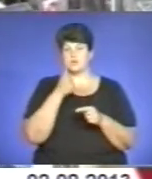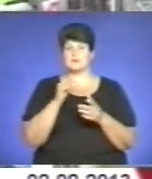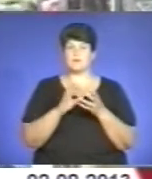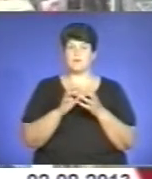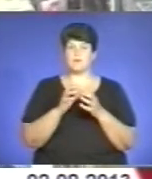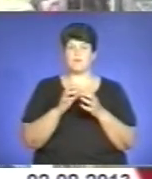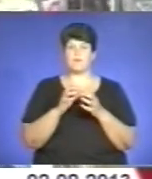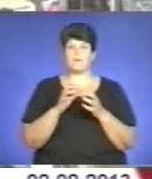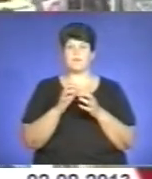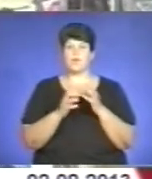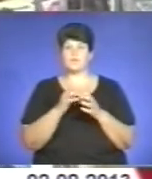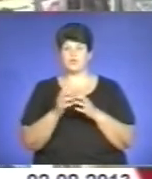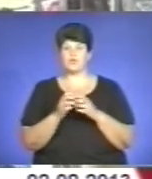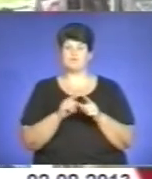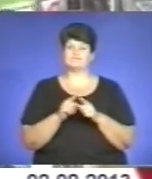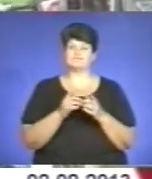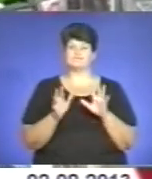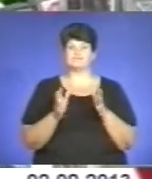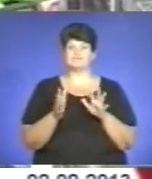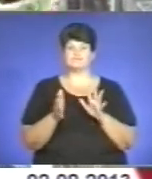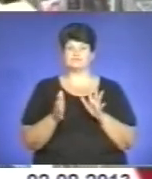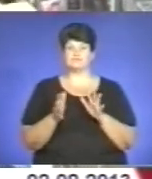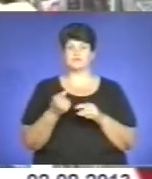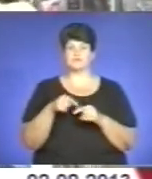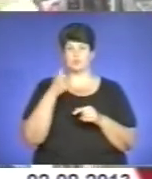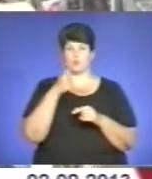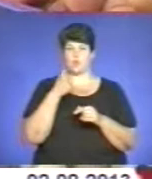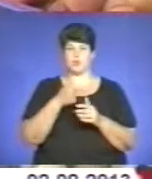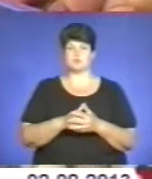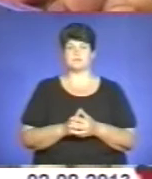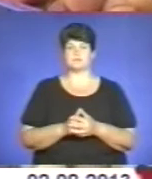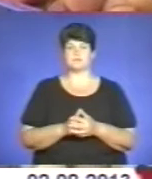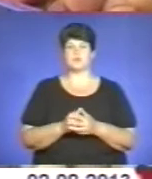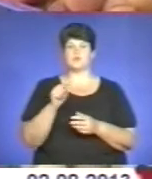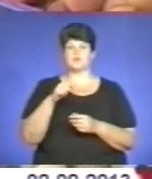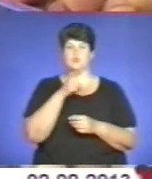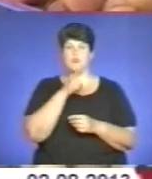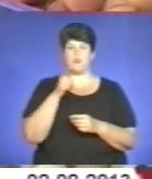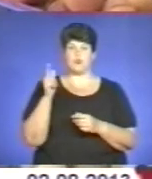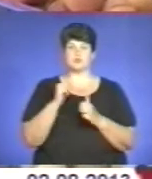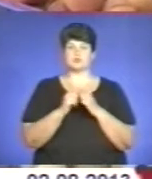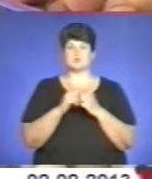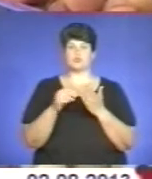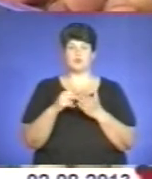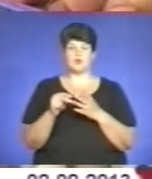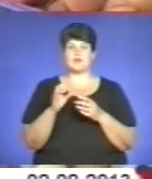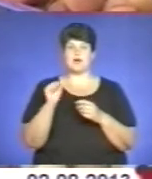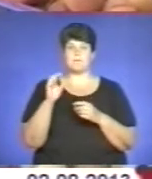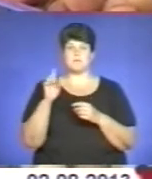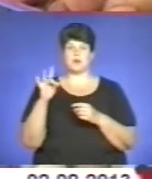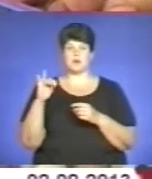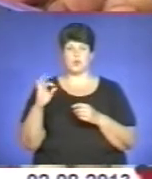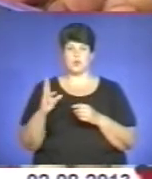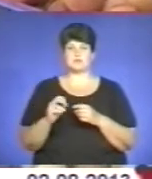так і на огірок швидко відходить такий овоч. У цю пору частіше купують абрикоси, персики і виноград.